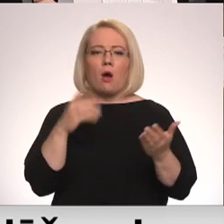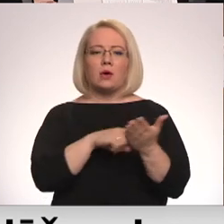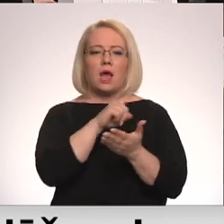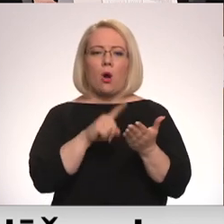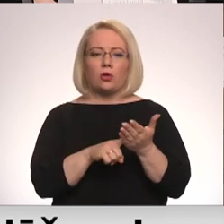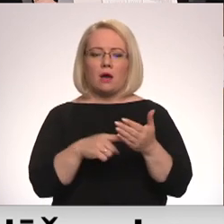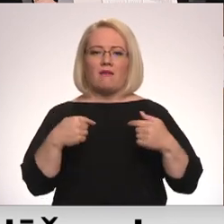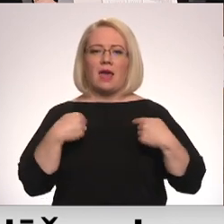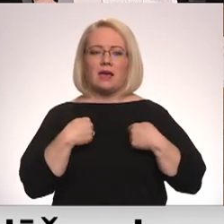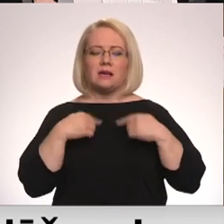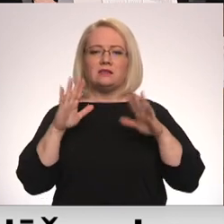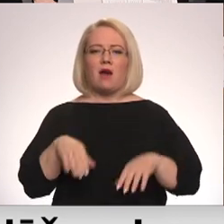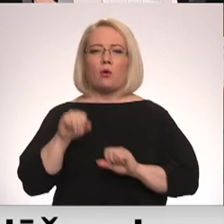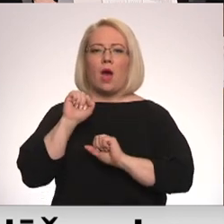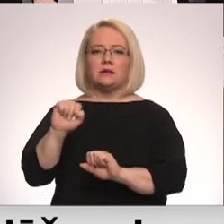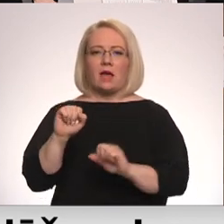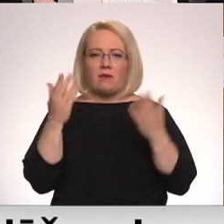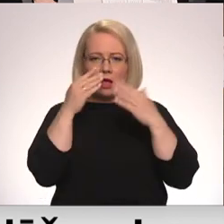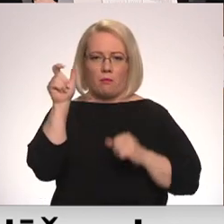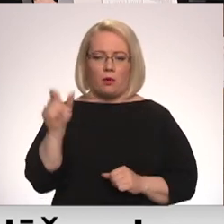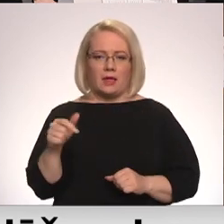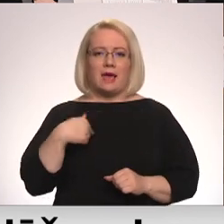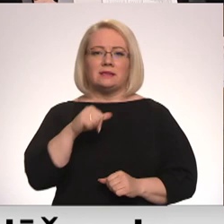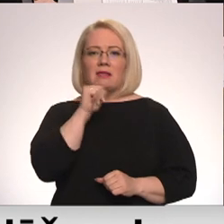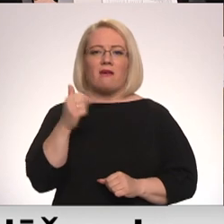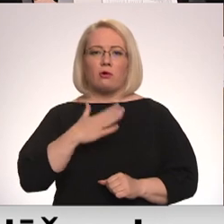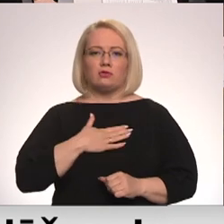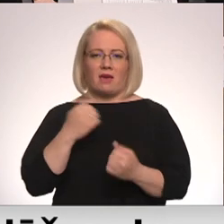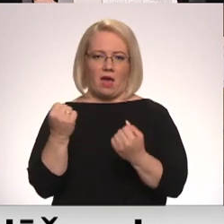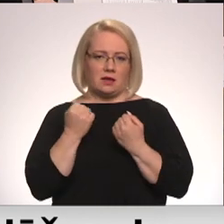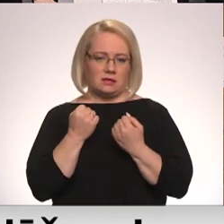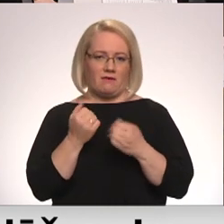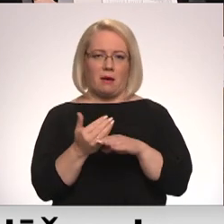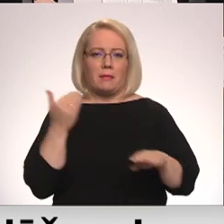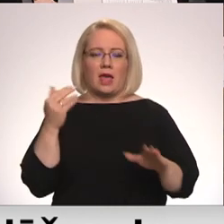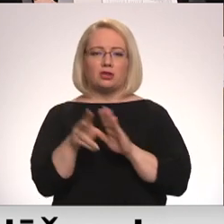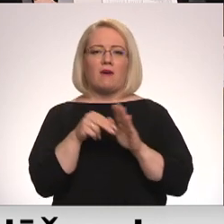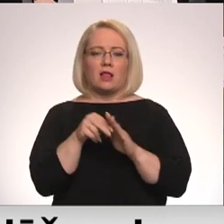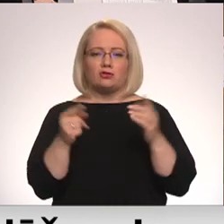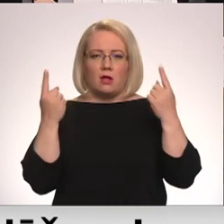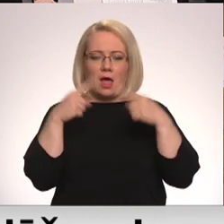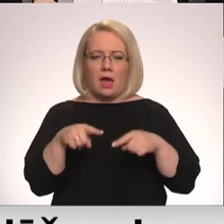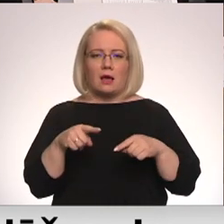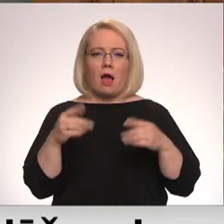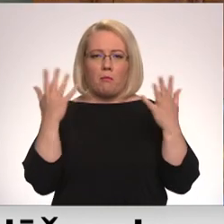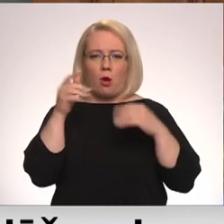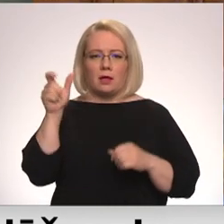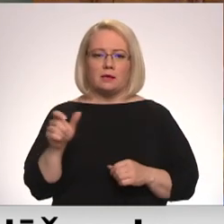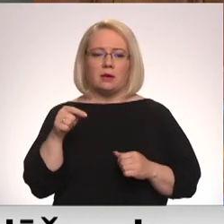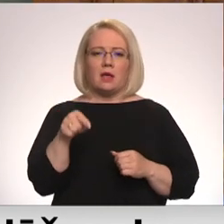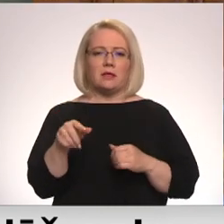to, vai es sev varu aizstāvēt kā politiķis. Es nevaru sev aizstāvēt priekšvēlēšām laikā kā politiķis pēc šādas rīcības.